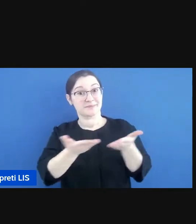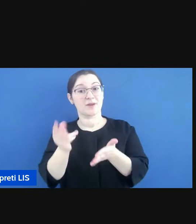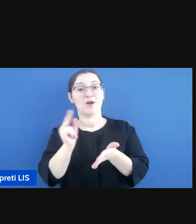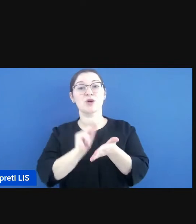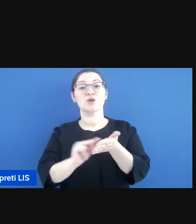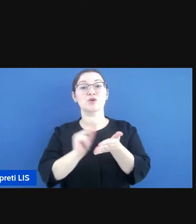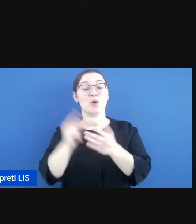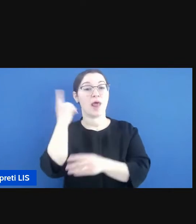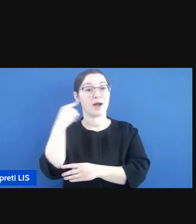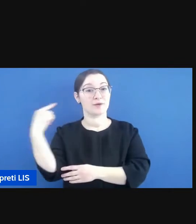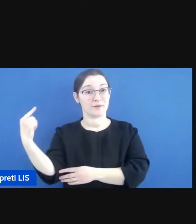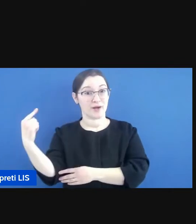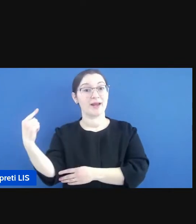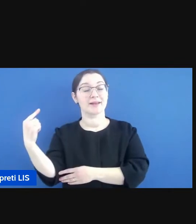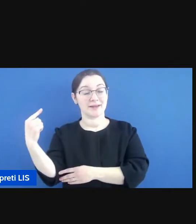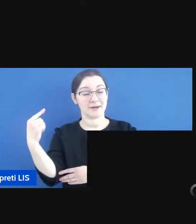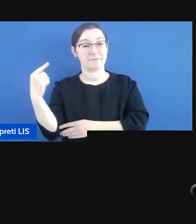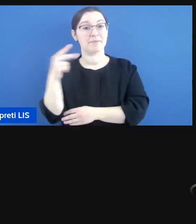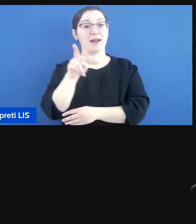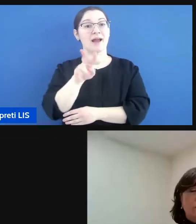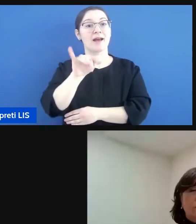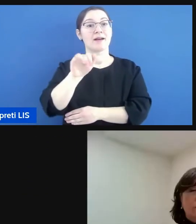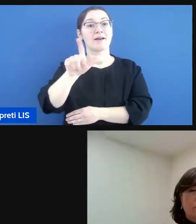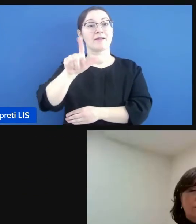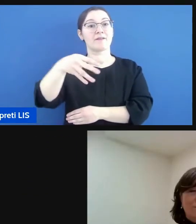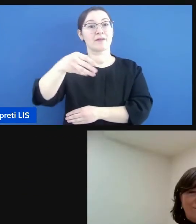audiofonetica Vilma Cartella